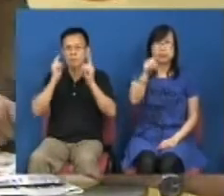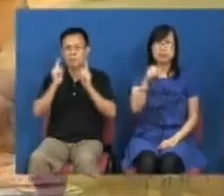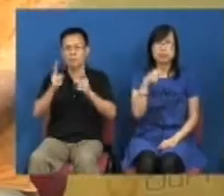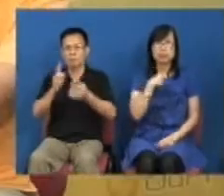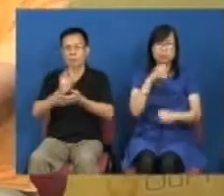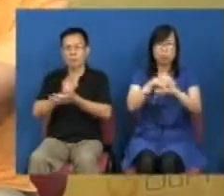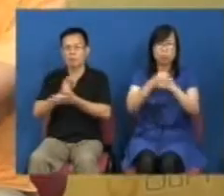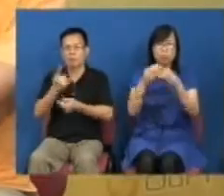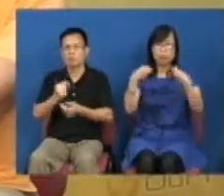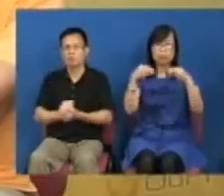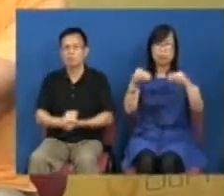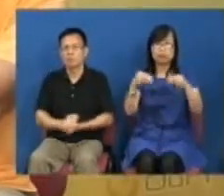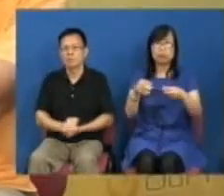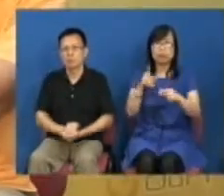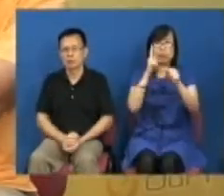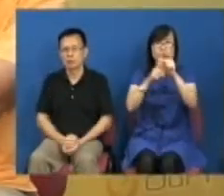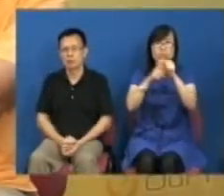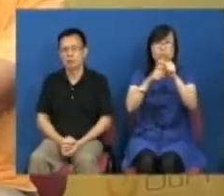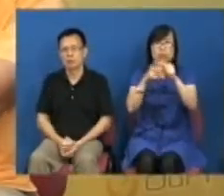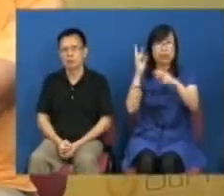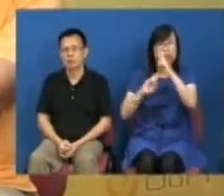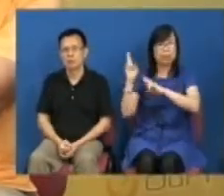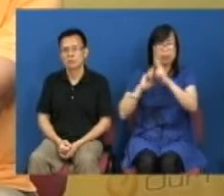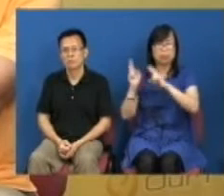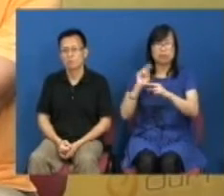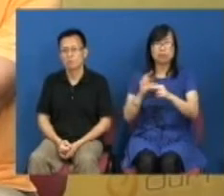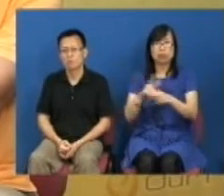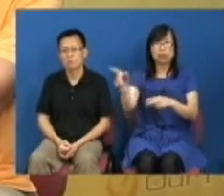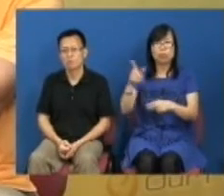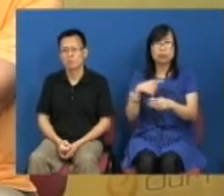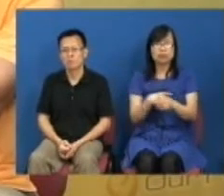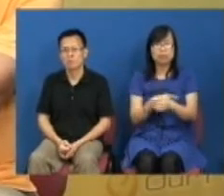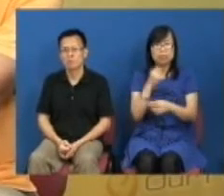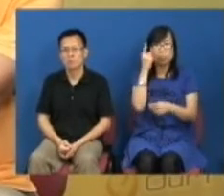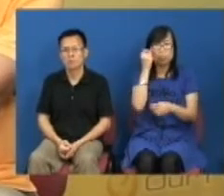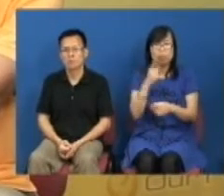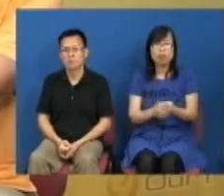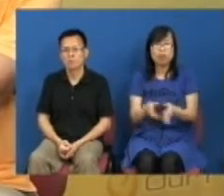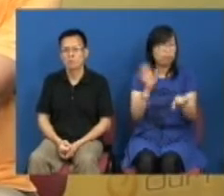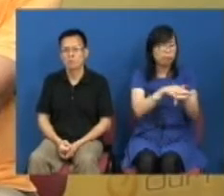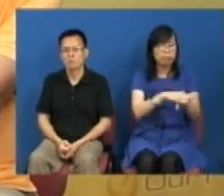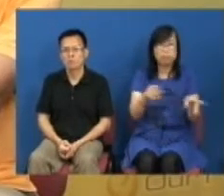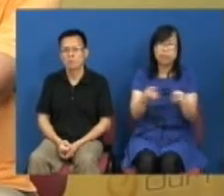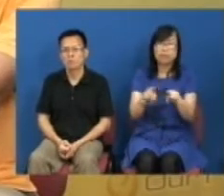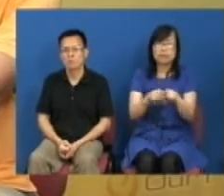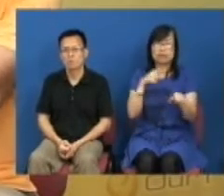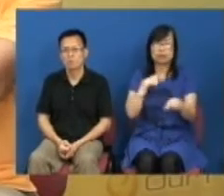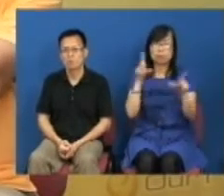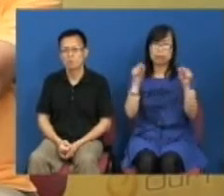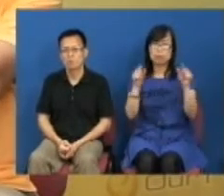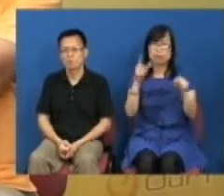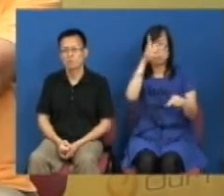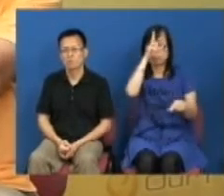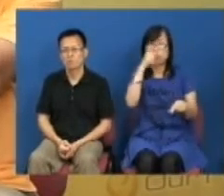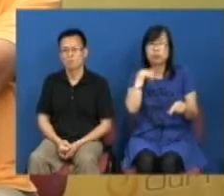国民教育但又不将中史作为必修科这个其实是荒谬你放不在一起的你只能够解释就是政府想